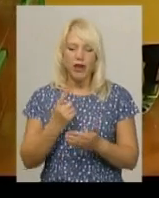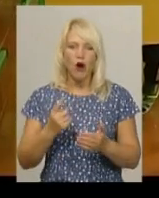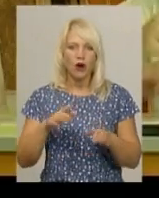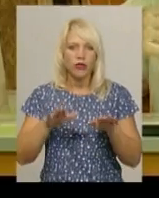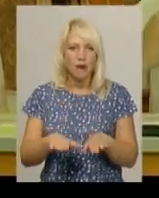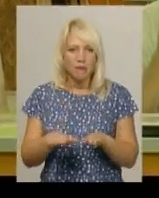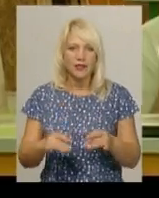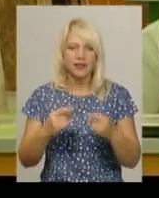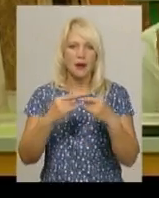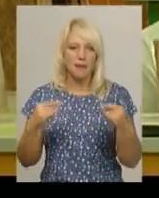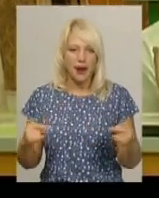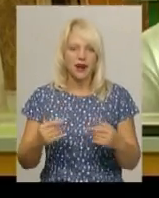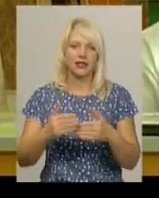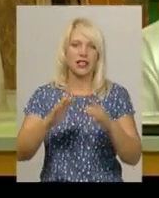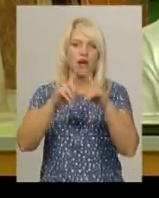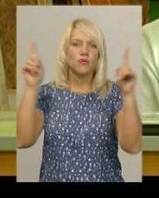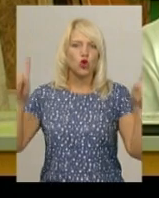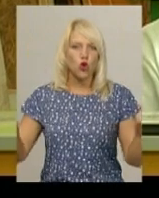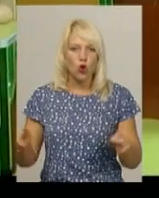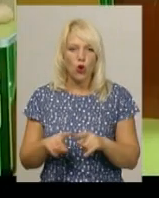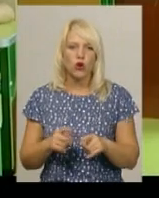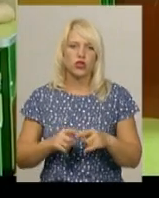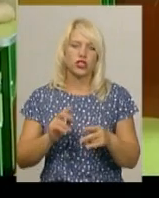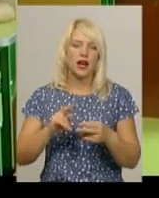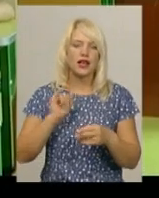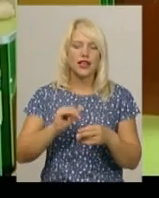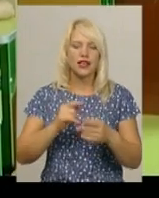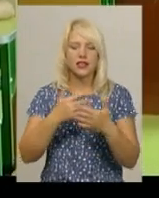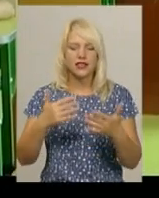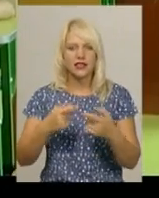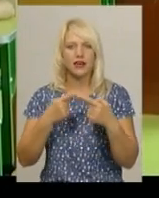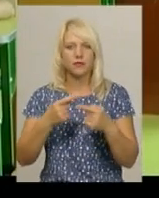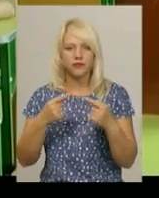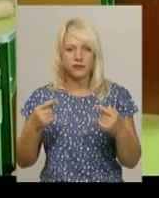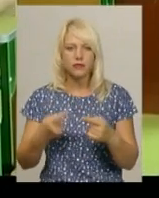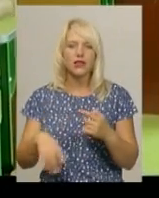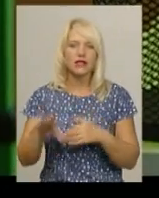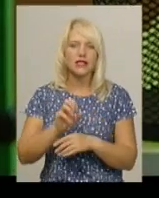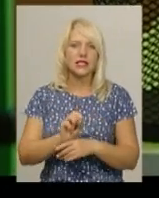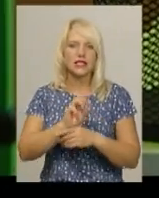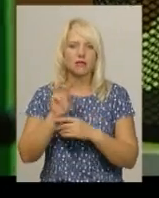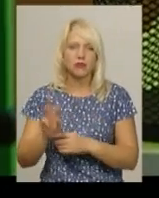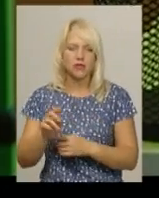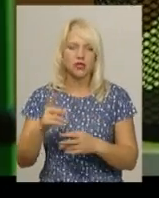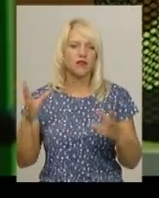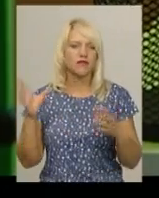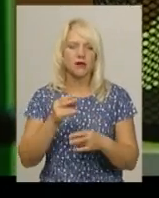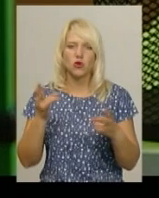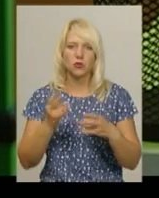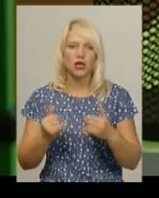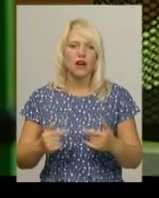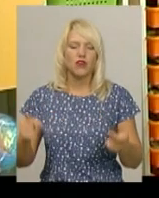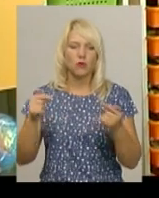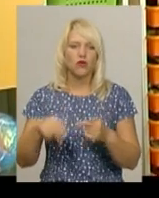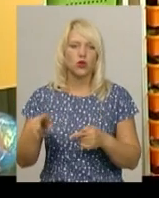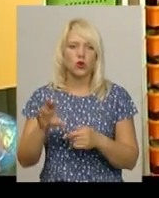дошка, меблі, оргтехніка та приладі для навчання. У Солопковецькій школі першокласники забезпечені усім необхідним відповідно до програми